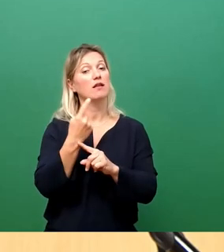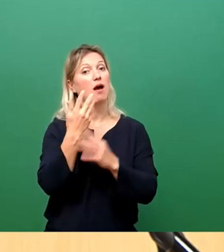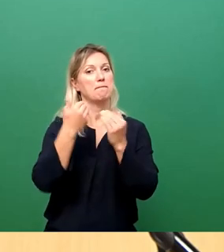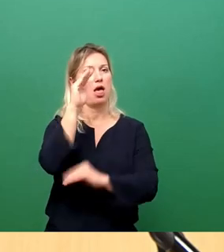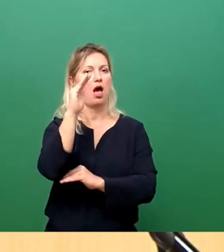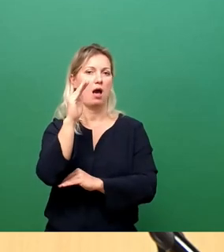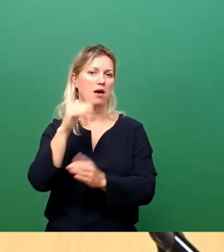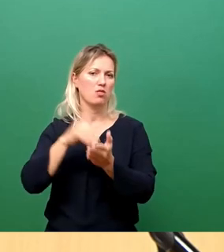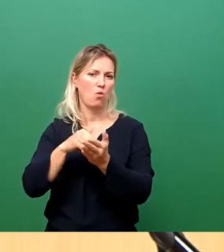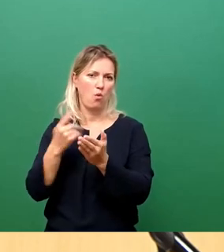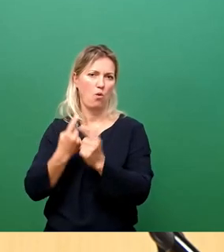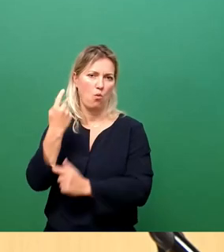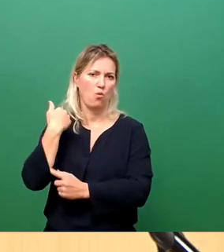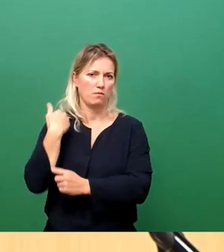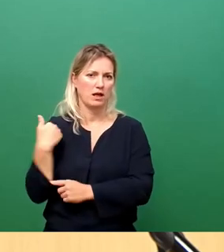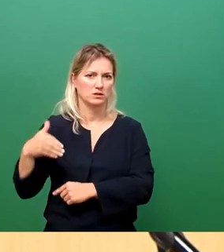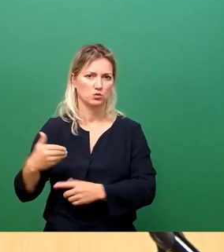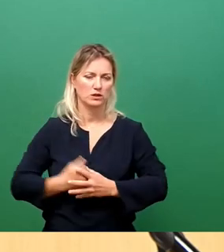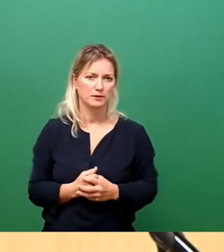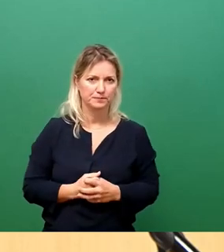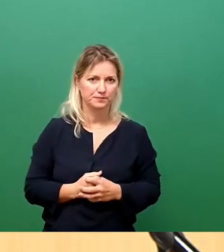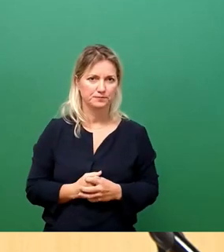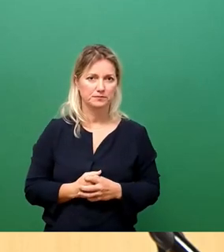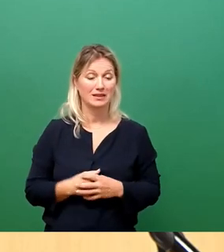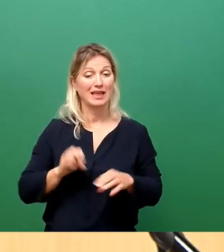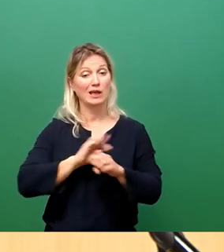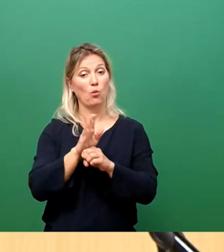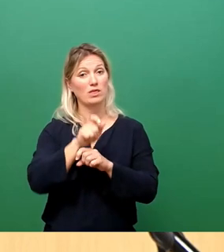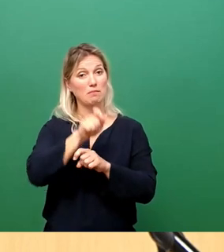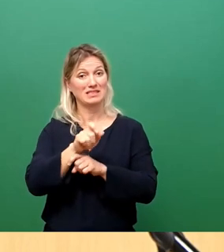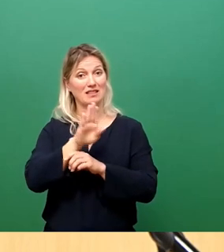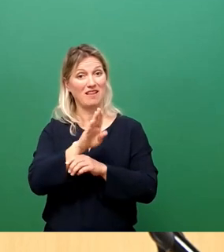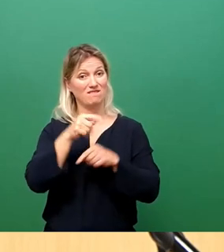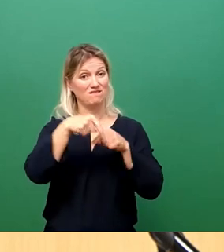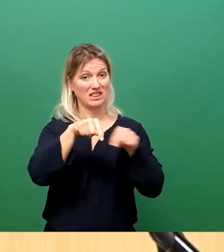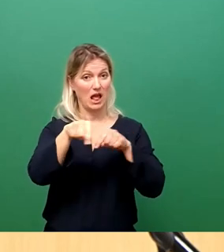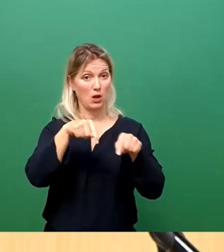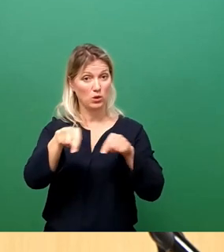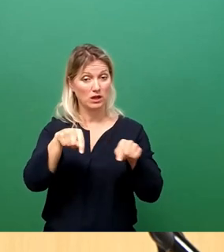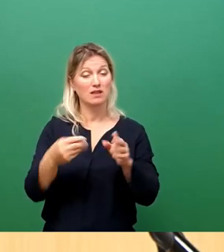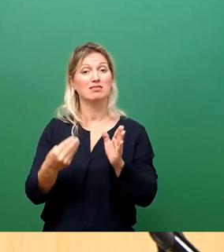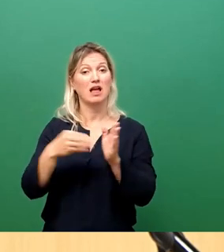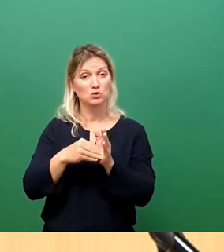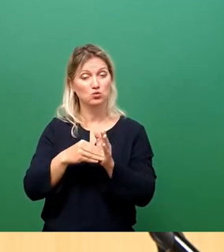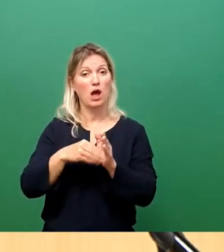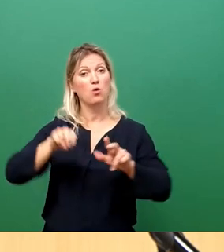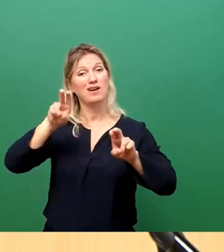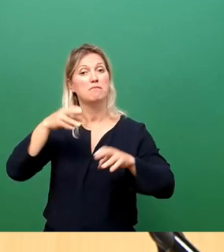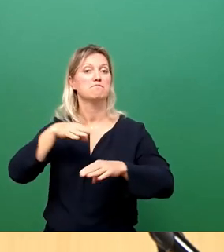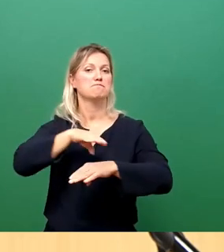Neben der Verteilung der Corona-Patienten haben wir die Bettenmeldung des